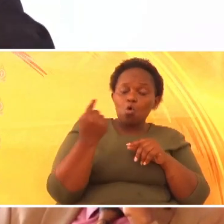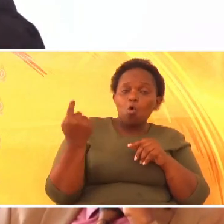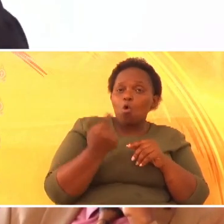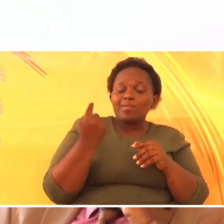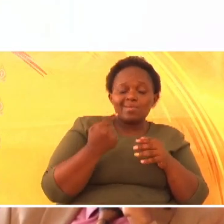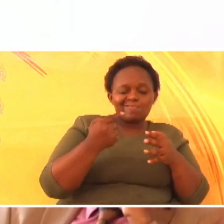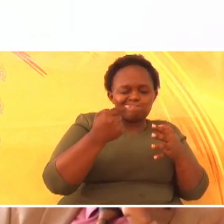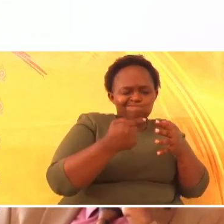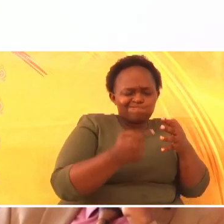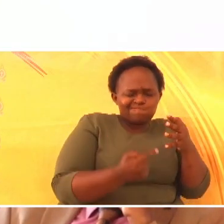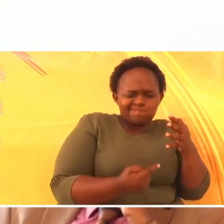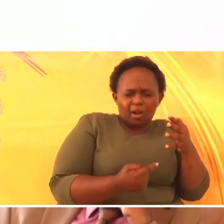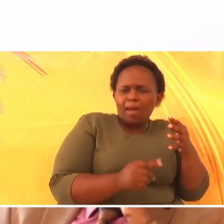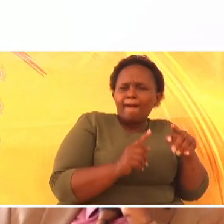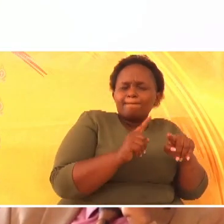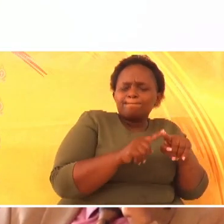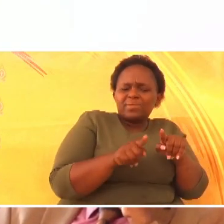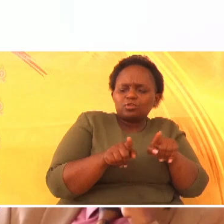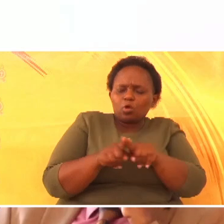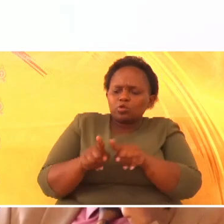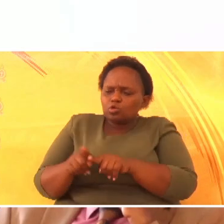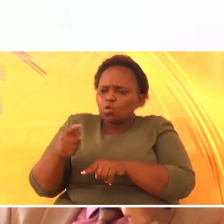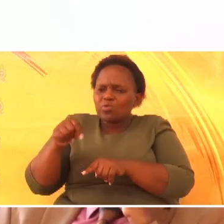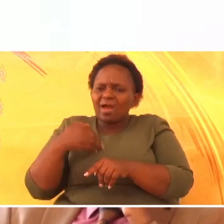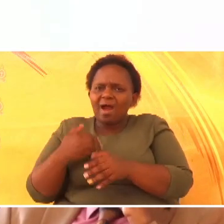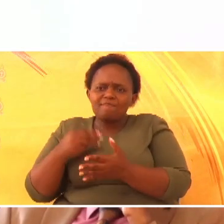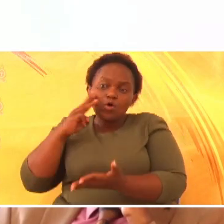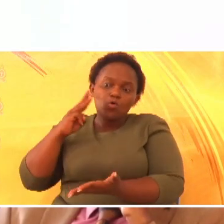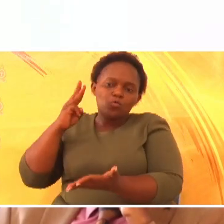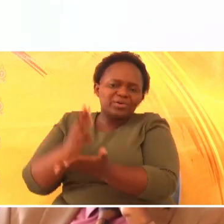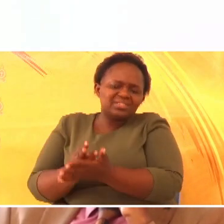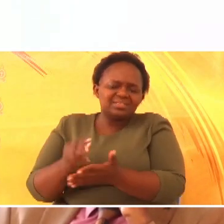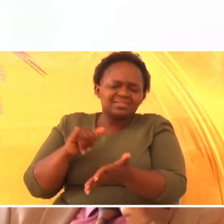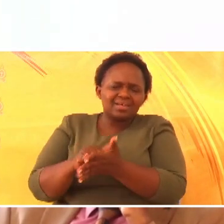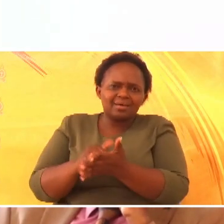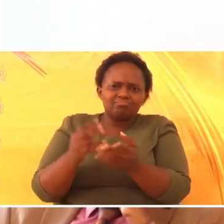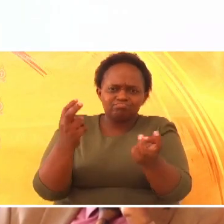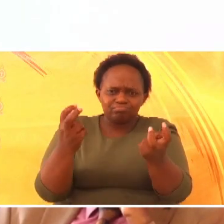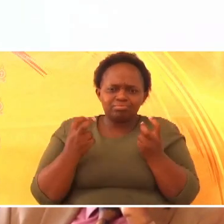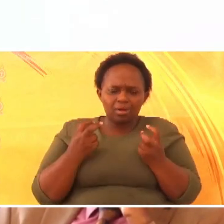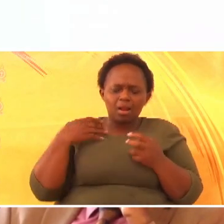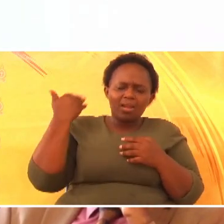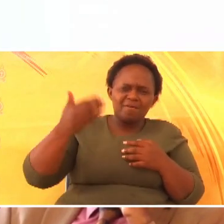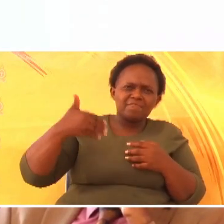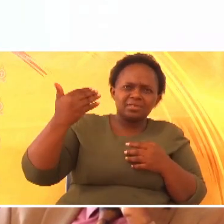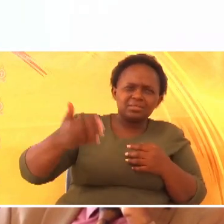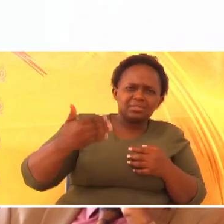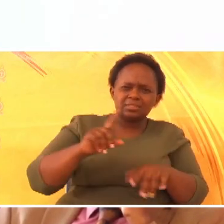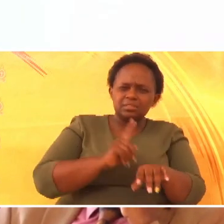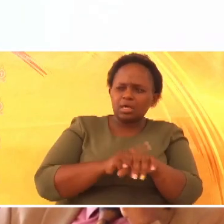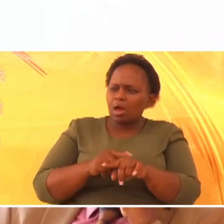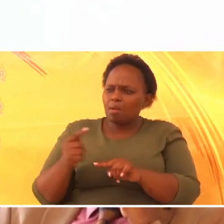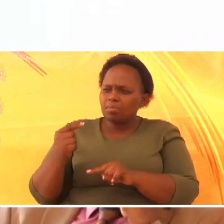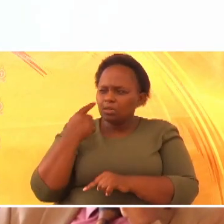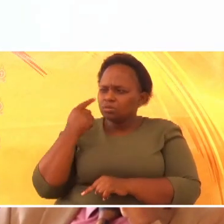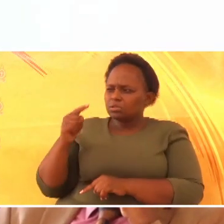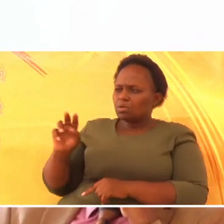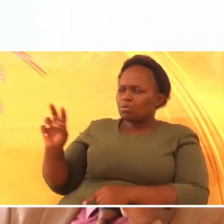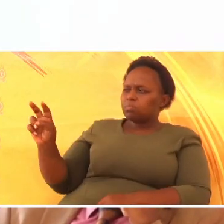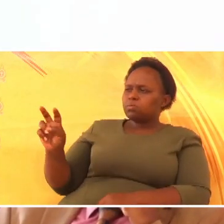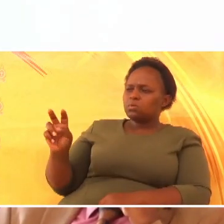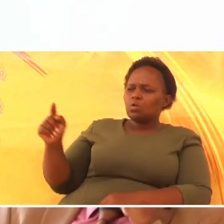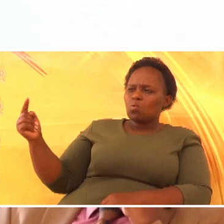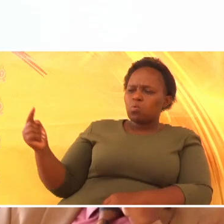pia tunamashahidi ambawa wanatoangalia kila siku, wanapo kuona ukija katika kanisa hili,